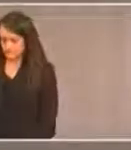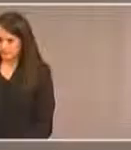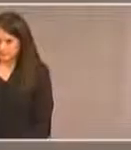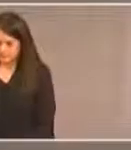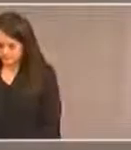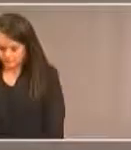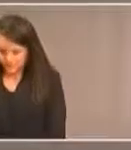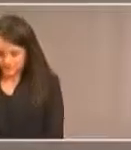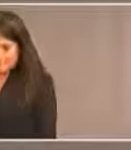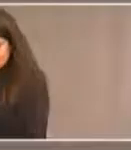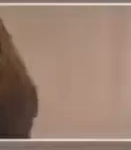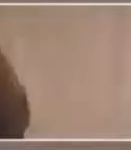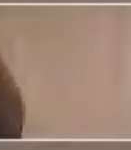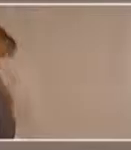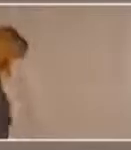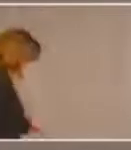Eh bien, merci.